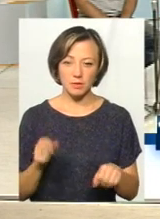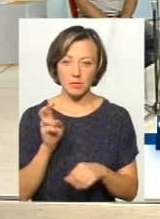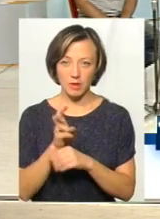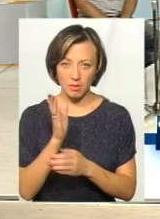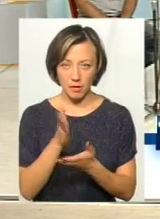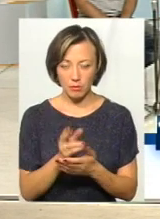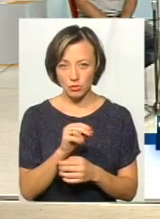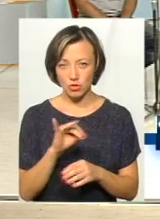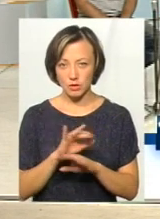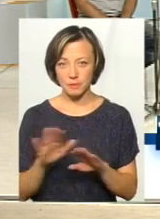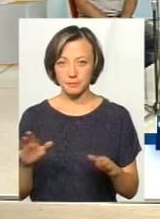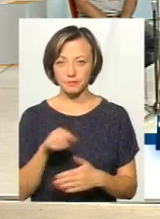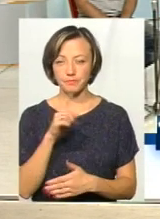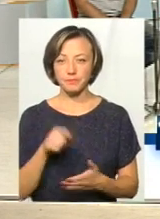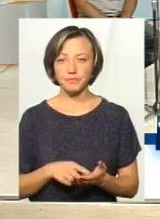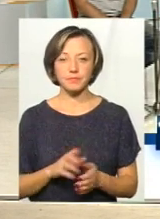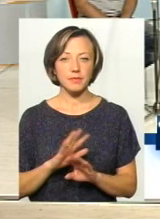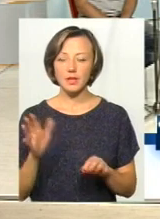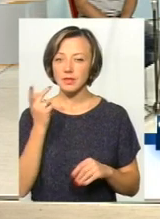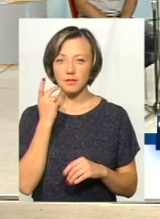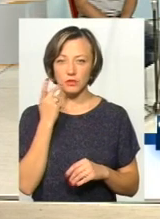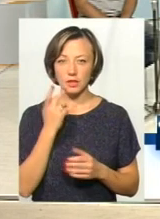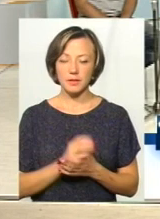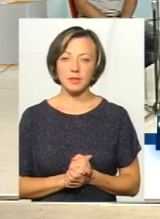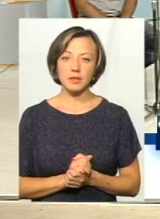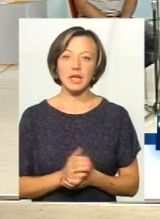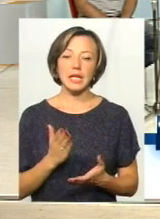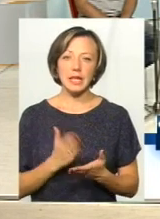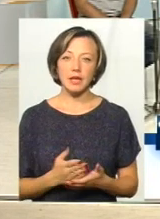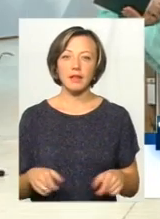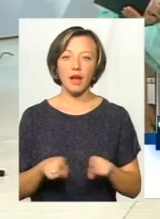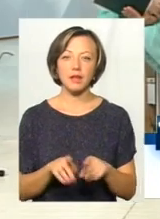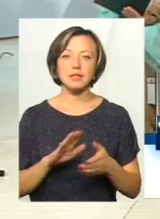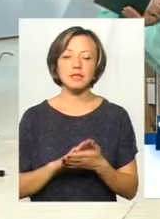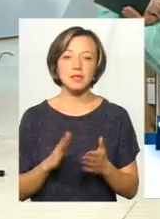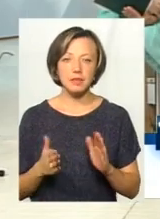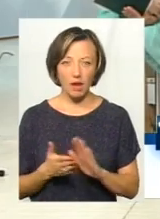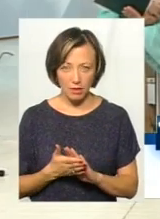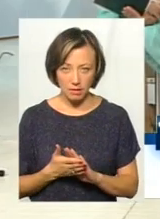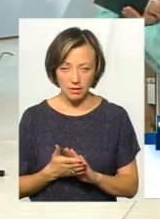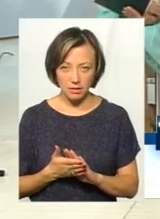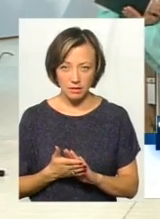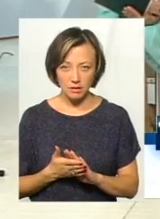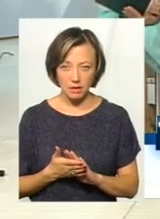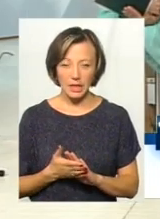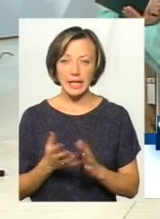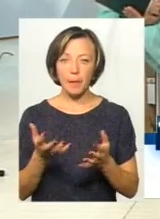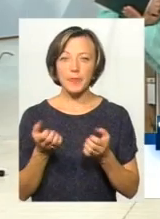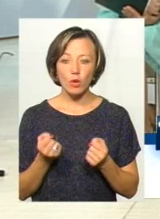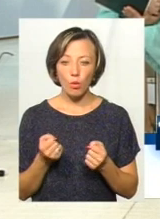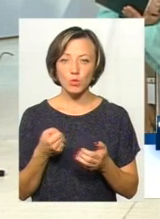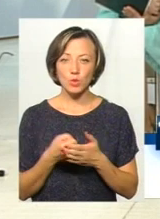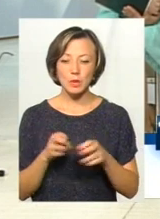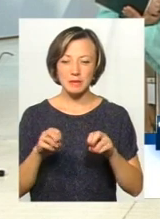напряму чи ні? Не завжди. Тобто, є такі стани, які на прийом до військових